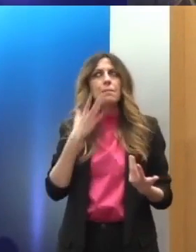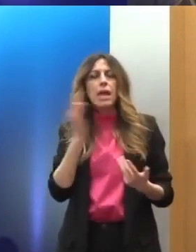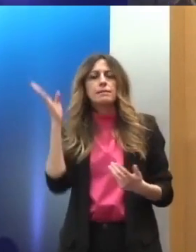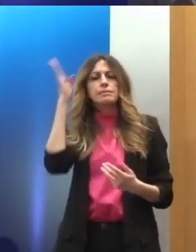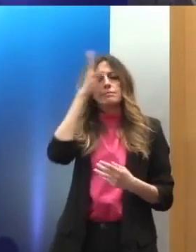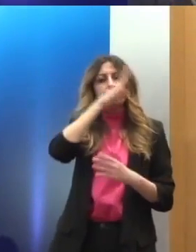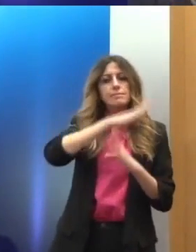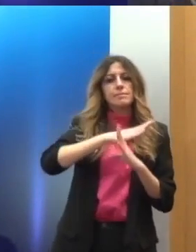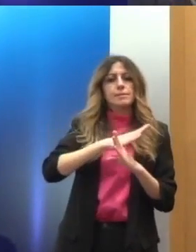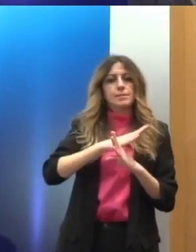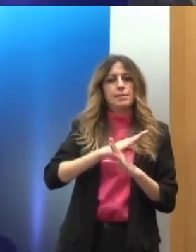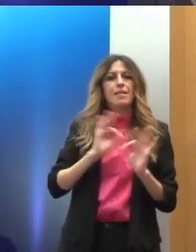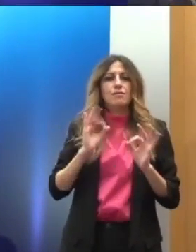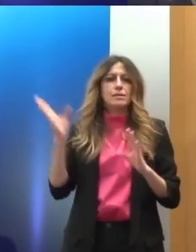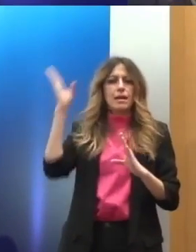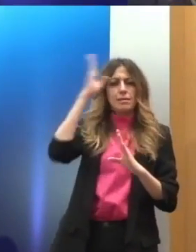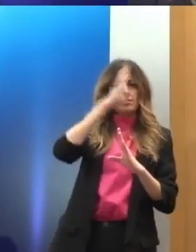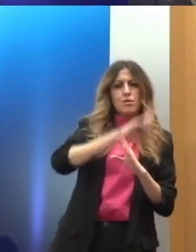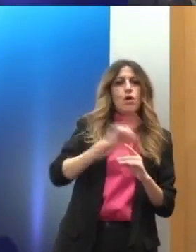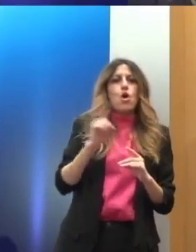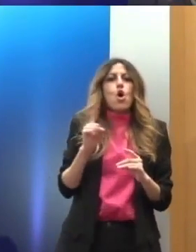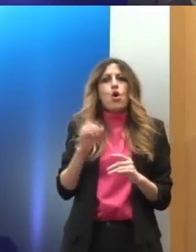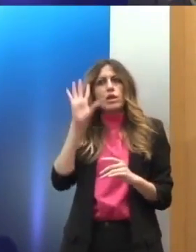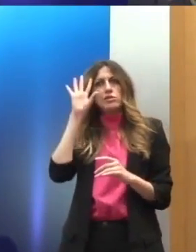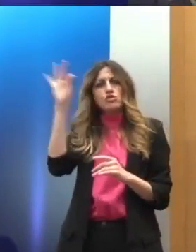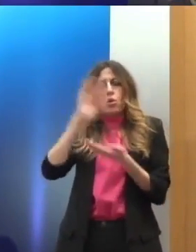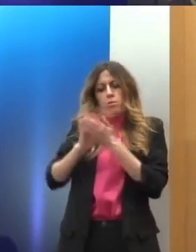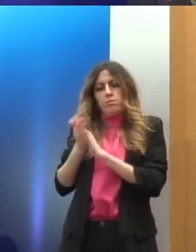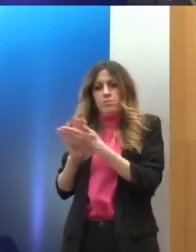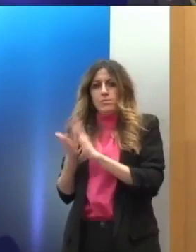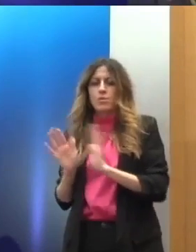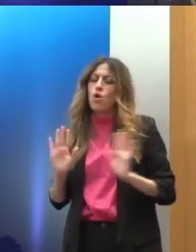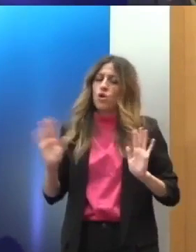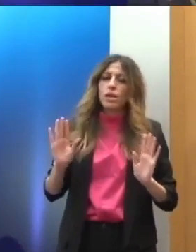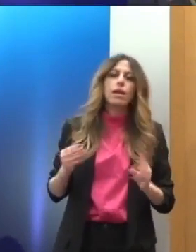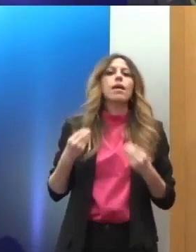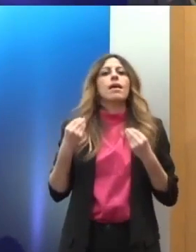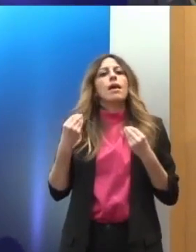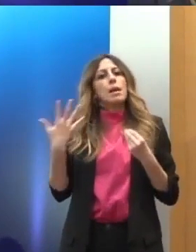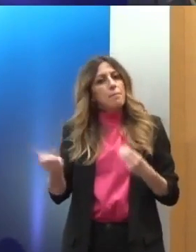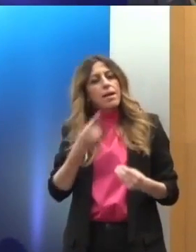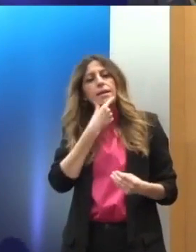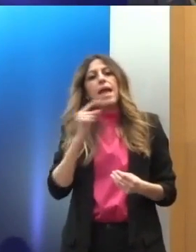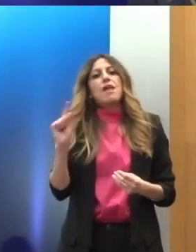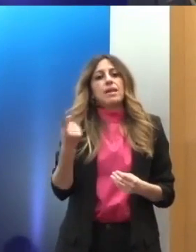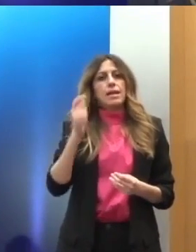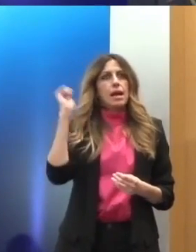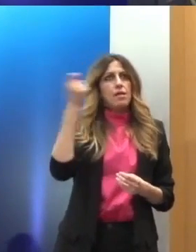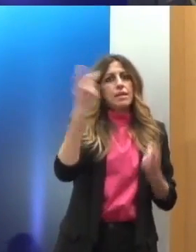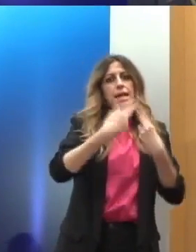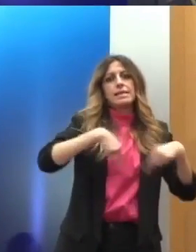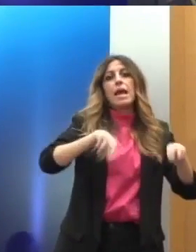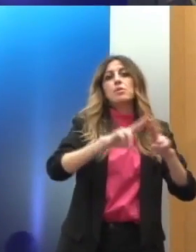Εν κρυπτό, αλλά οχι εν παραβίστο. Με την αίσθημα ότι δίνεται η ευκαιρία στις εθνικές επιτροπές